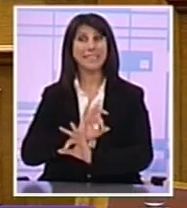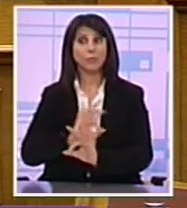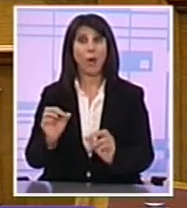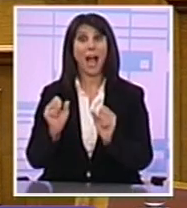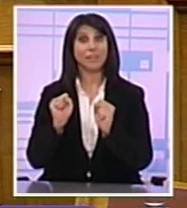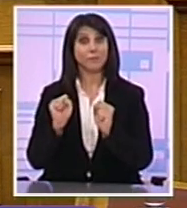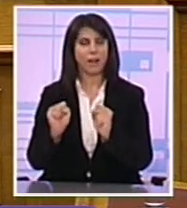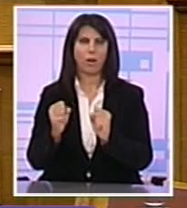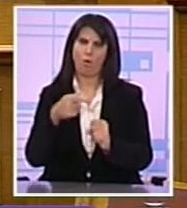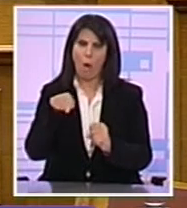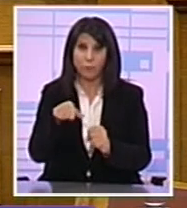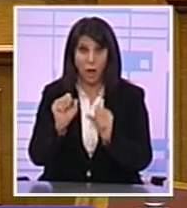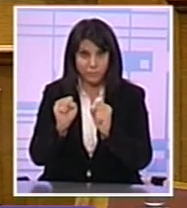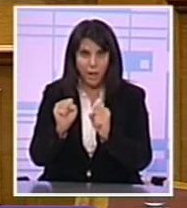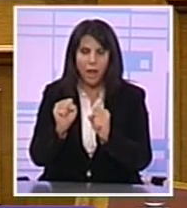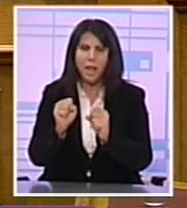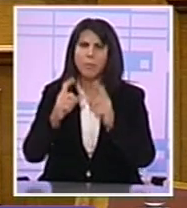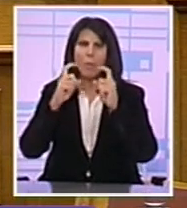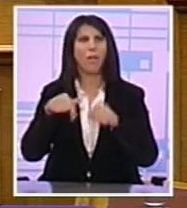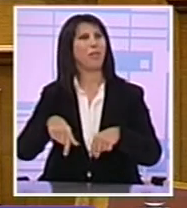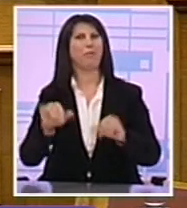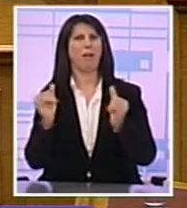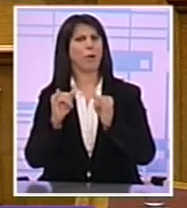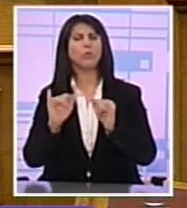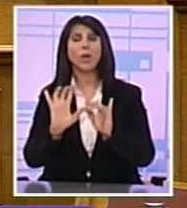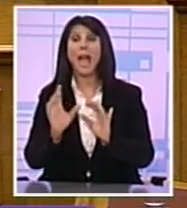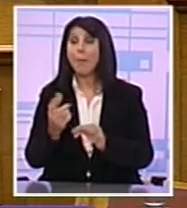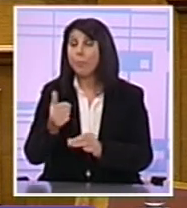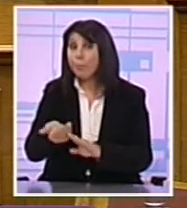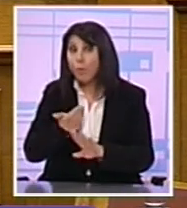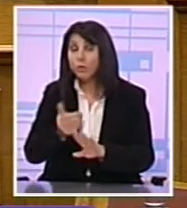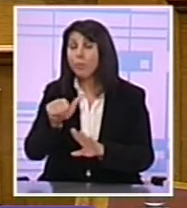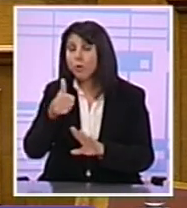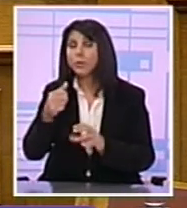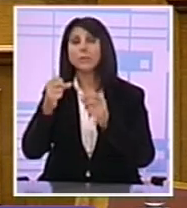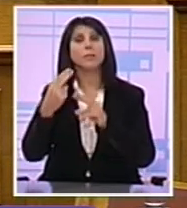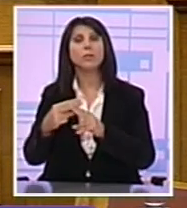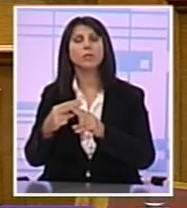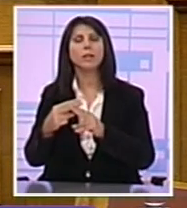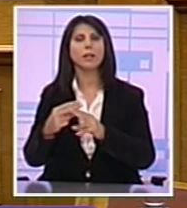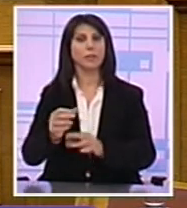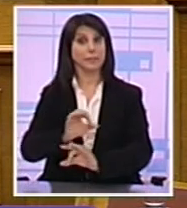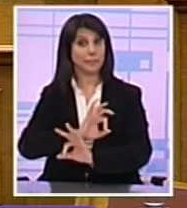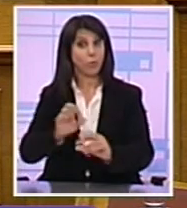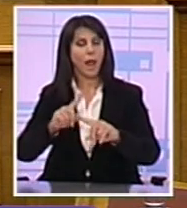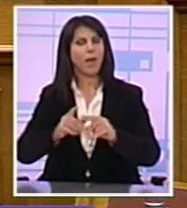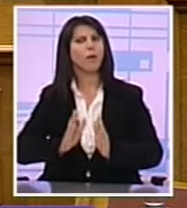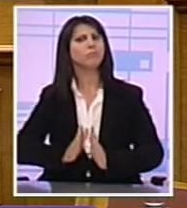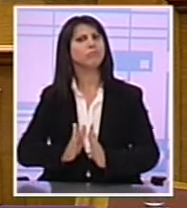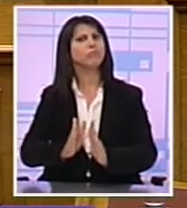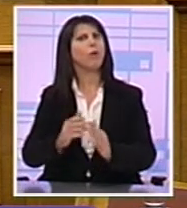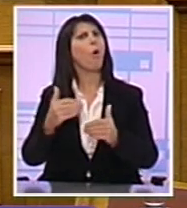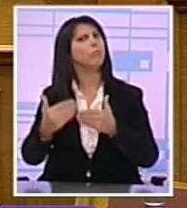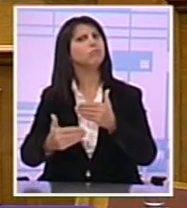Αγαπητοί συνάδελφοι Μπορεί παίξουμε εδώ πέρα Να έχουμε διασφαλίσει Την ομαλή πορεία της χώρας Την